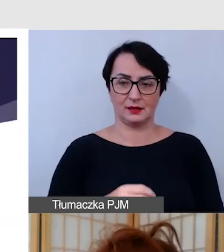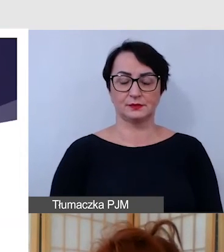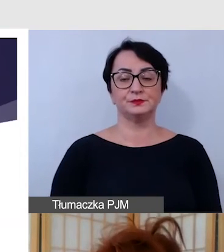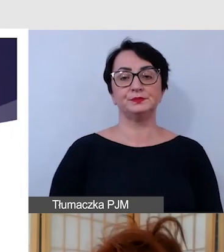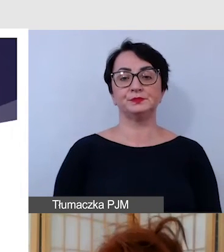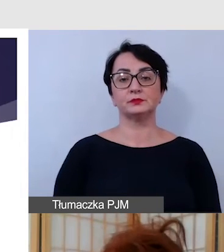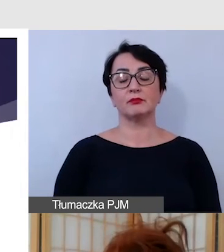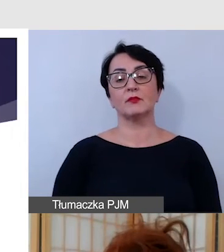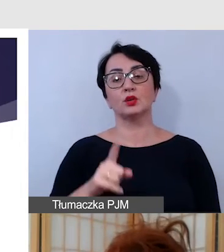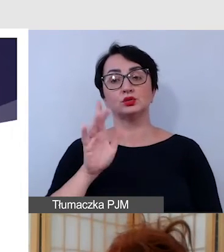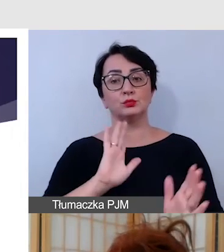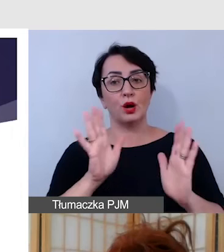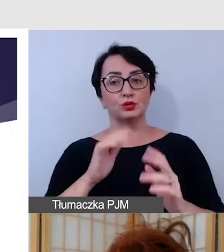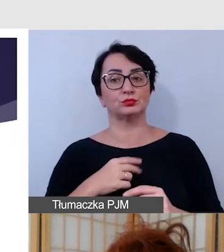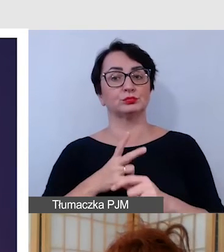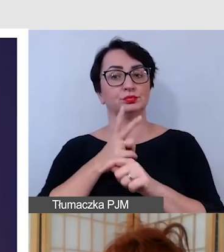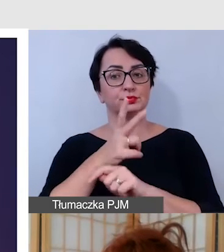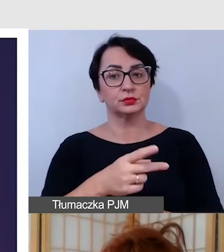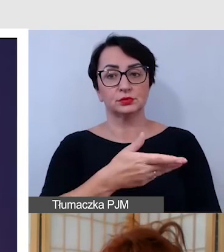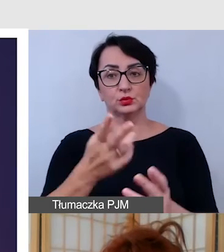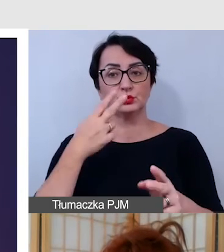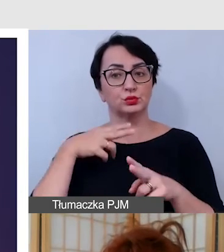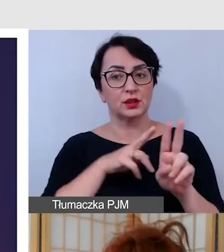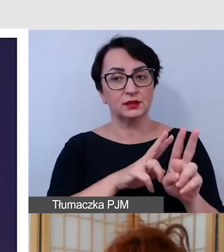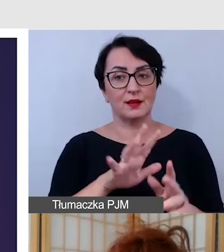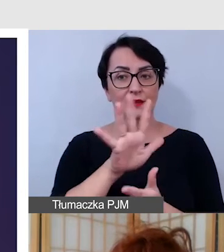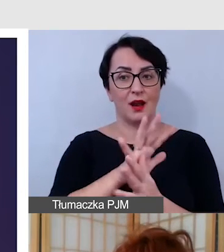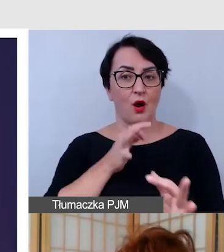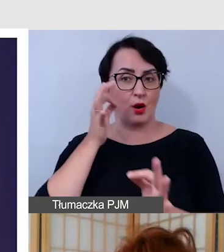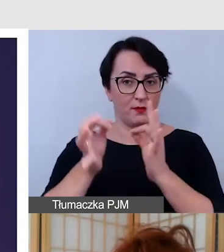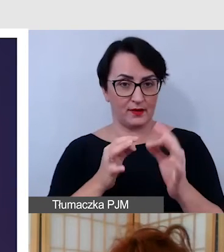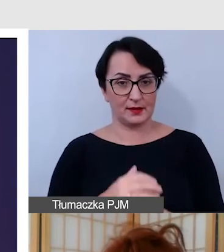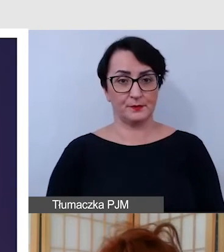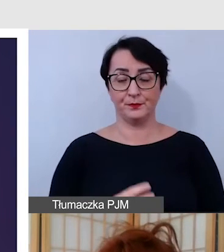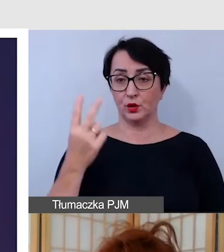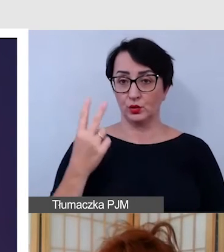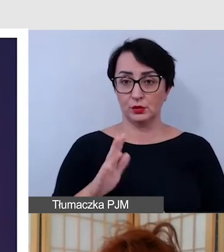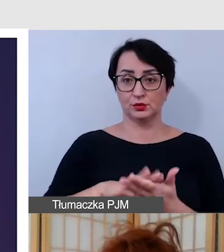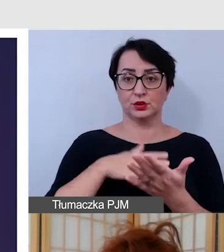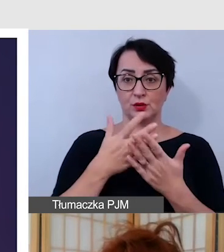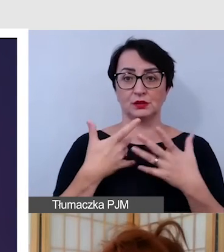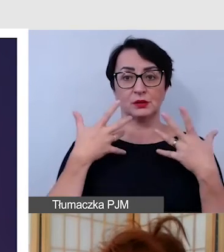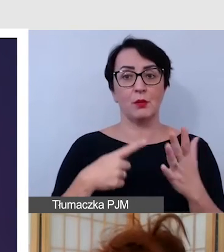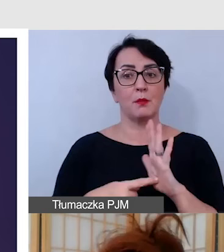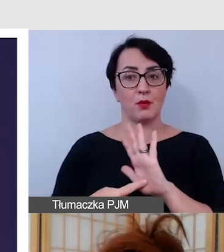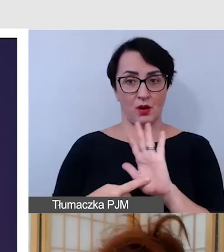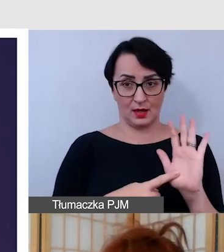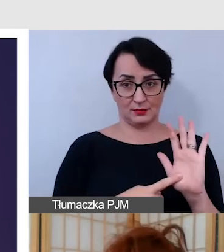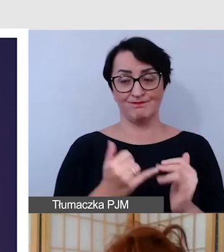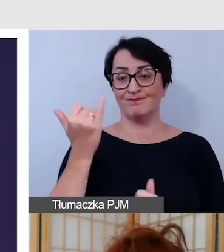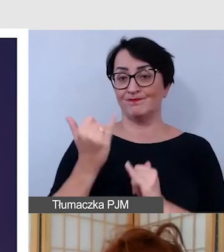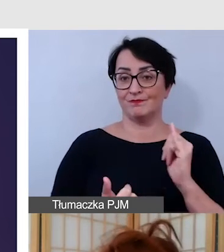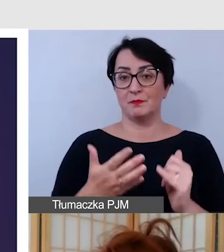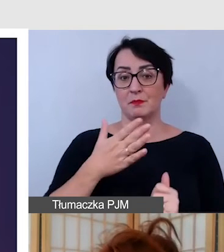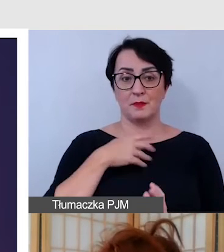do treści, którą prezentujemy. I drugim przykładem, który tutaj chciałam pokazać, to jeżeli są filmy,